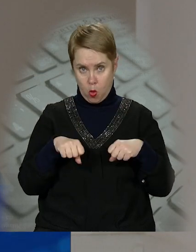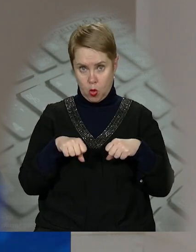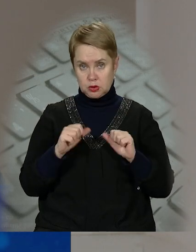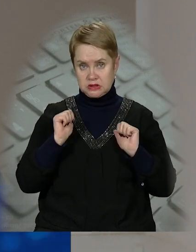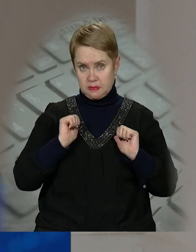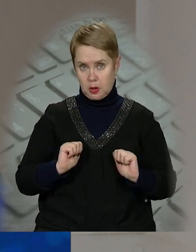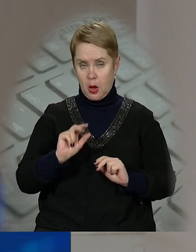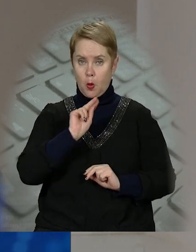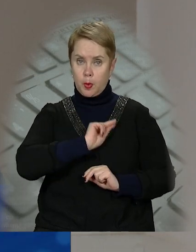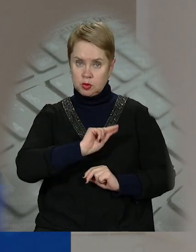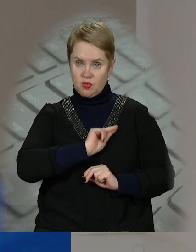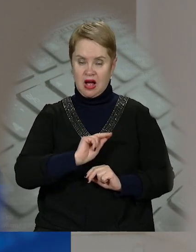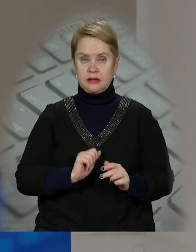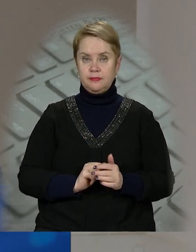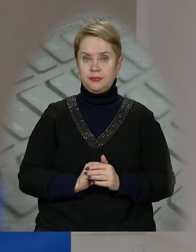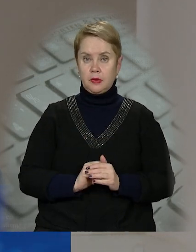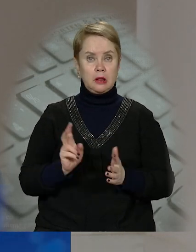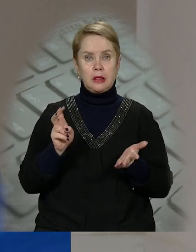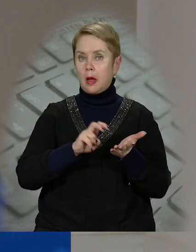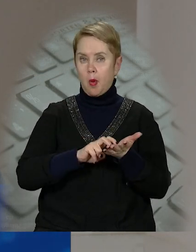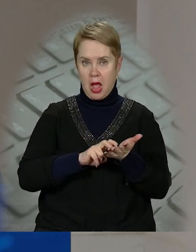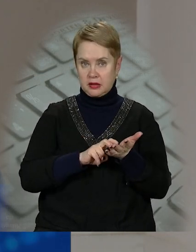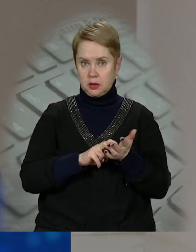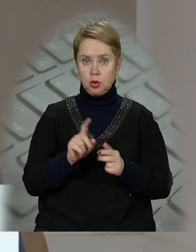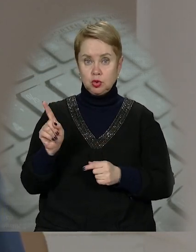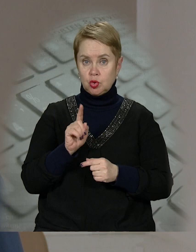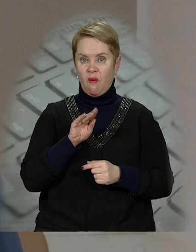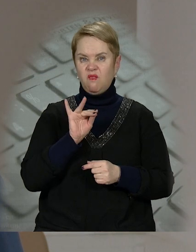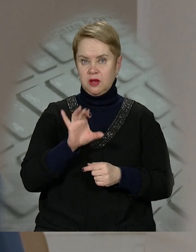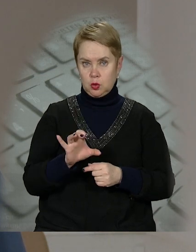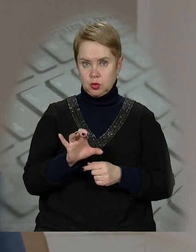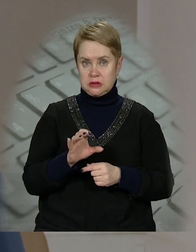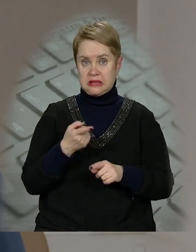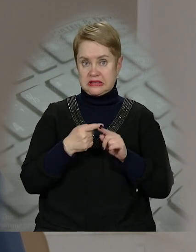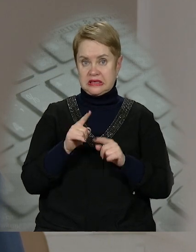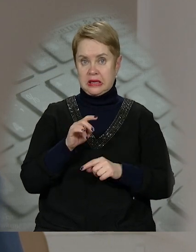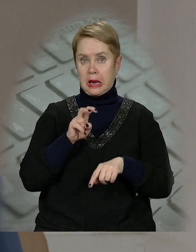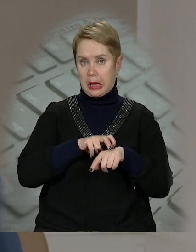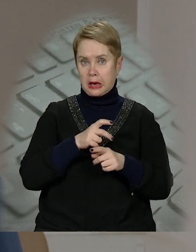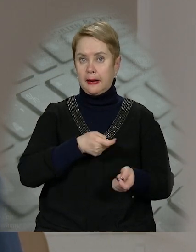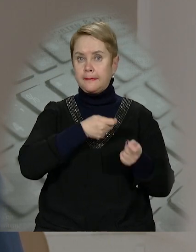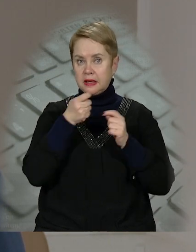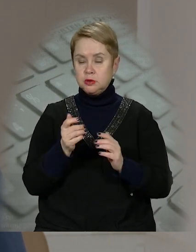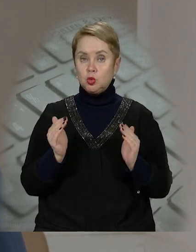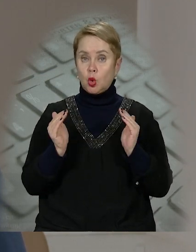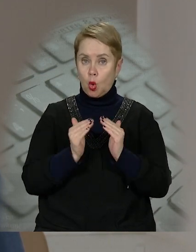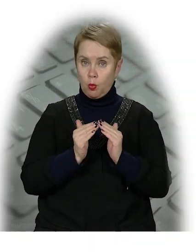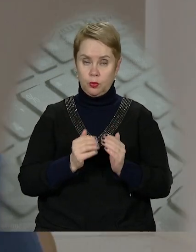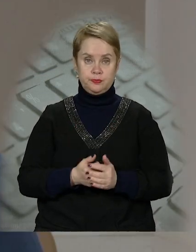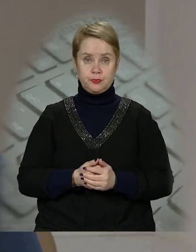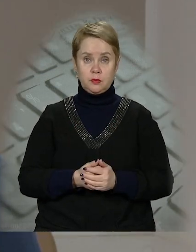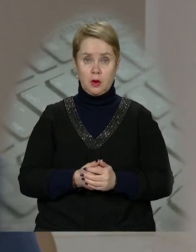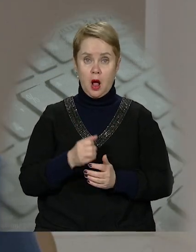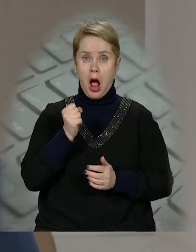спокійно працювати і не боятись, що вірус ці лікарі принесуть додому.